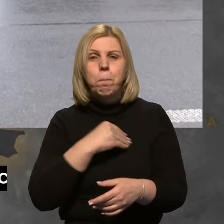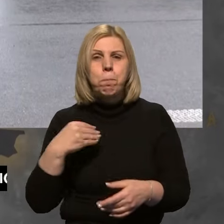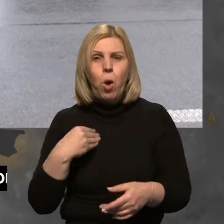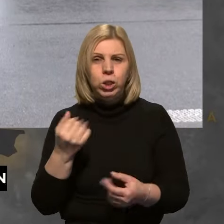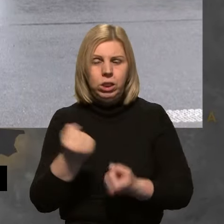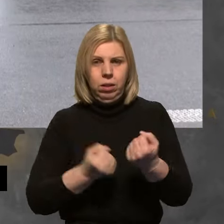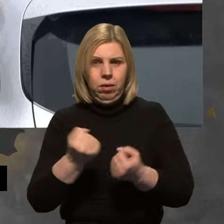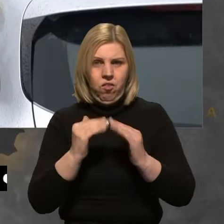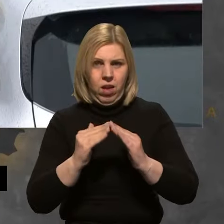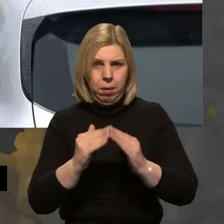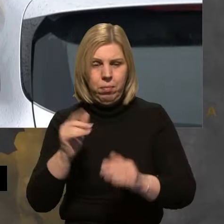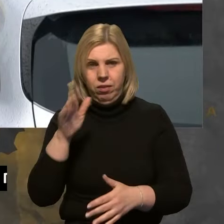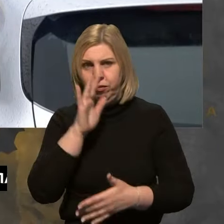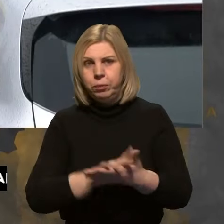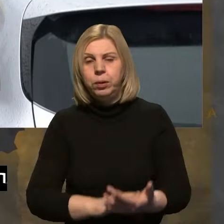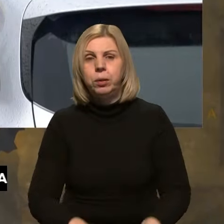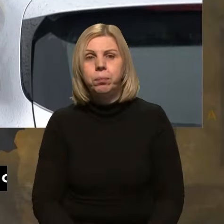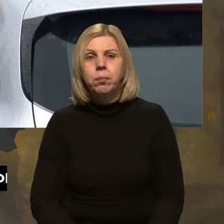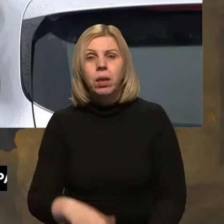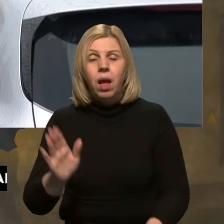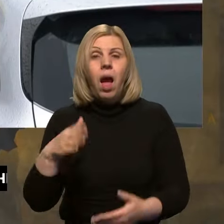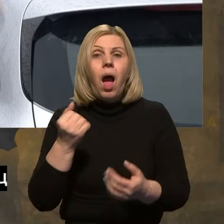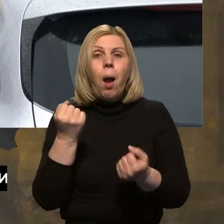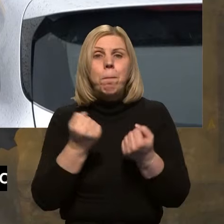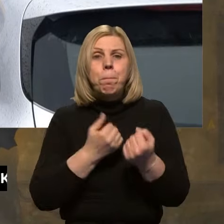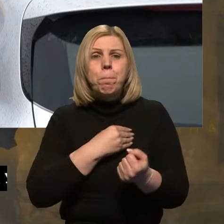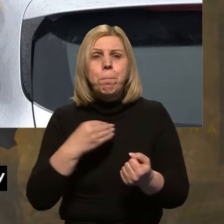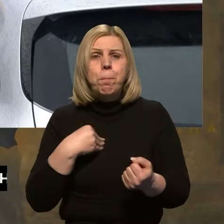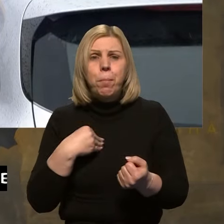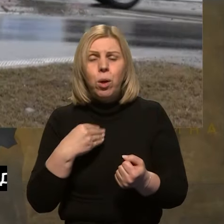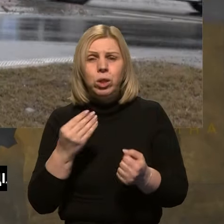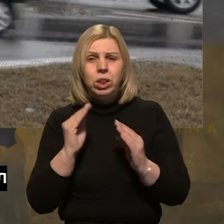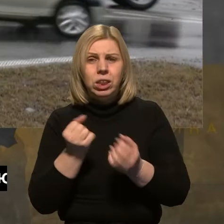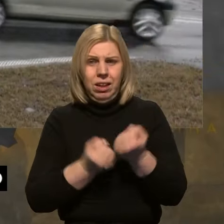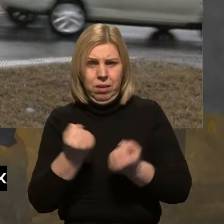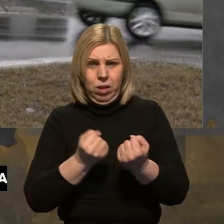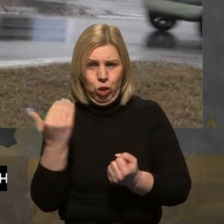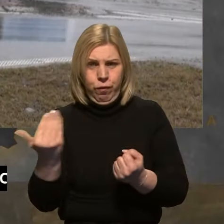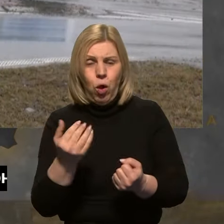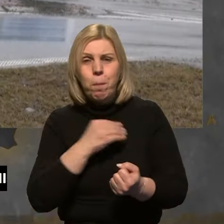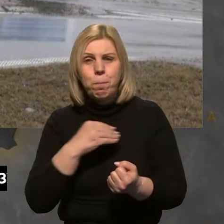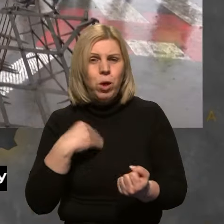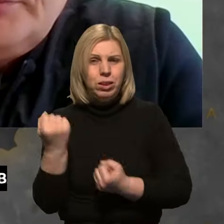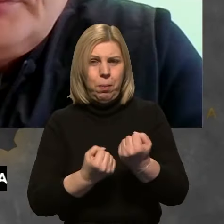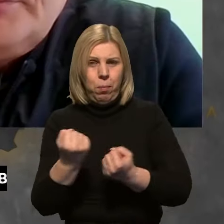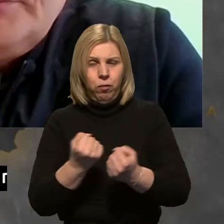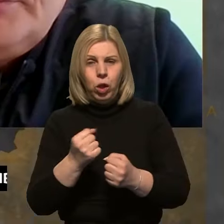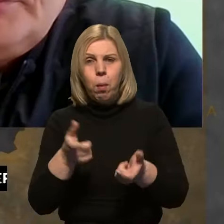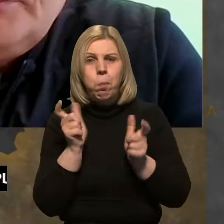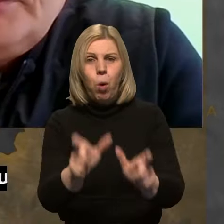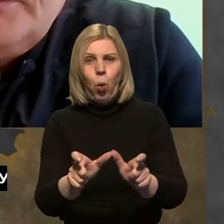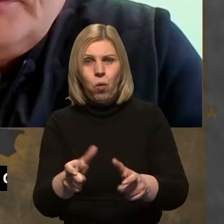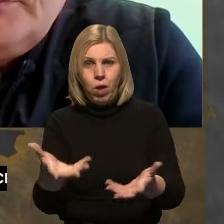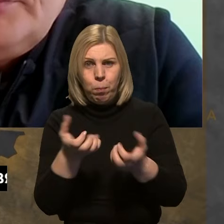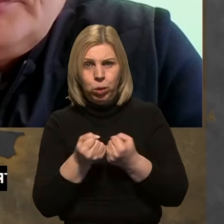польських фермерів, прошу вибачення. До речі, про польських перевізників. Це разові акції. Минулого разу, коли польські перевізники саме блокували і